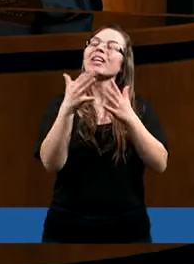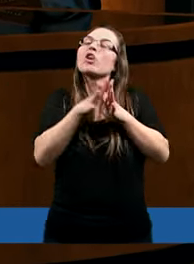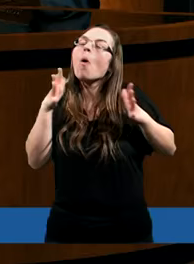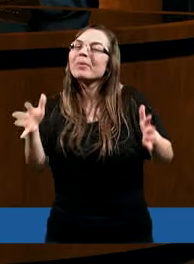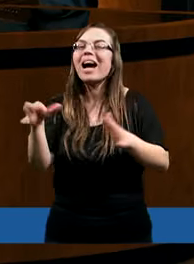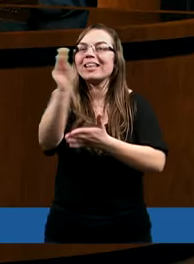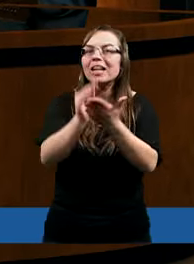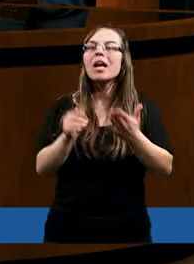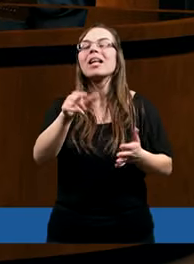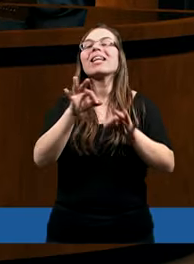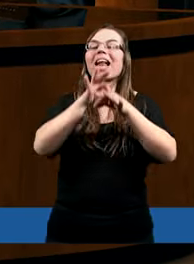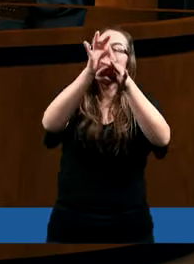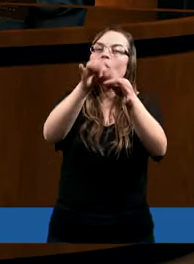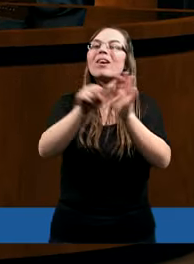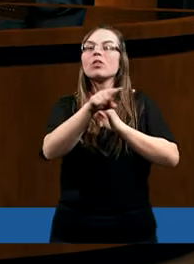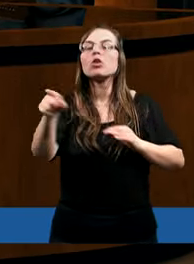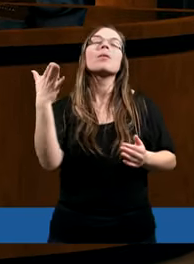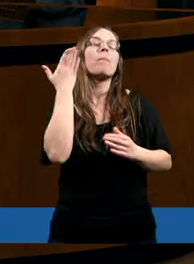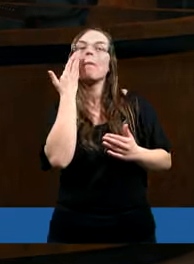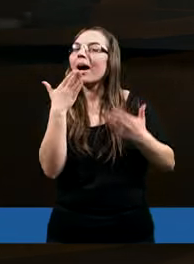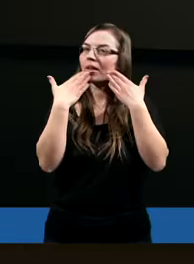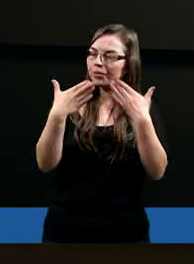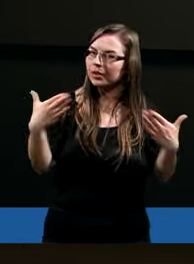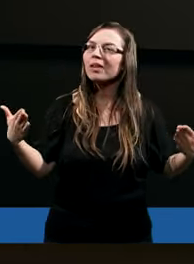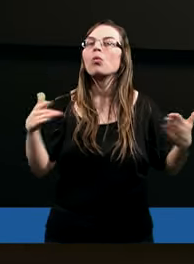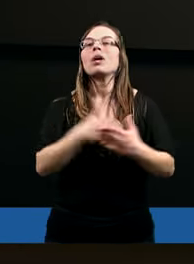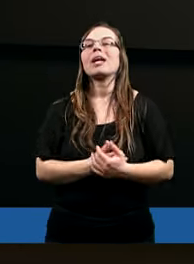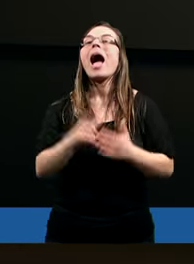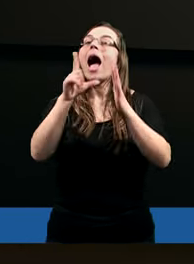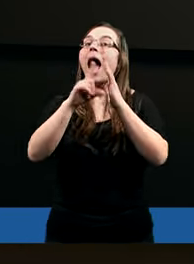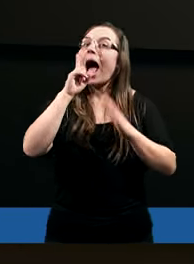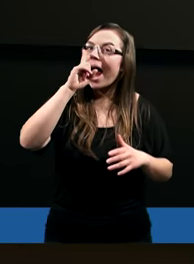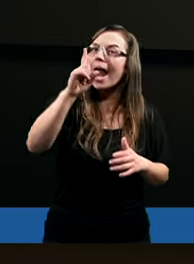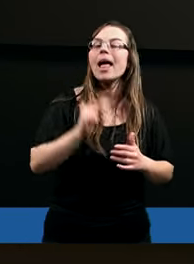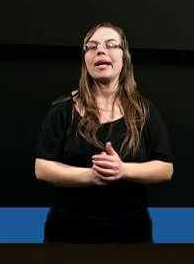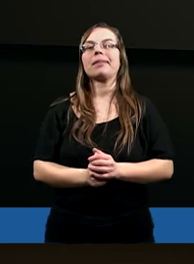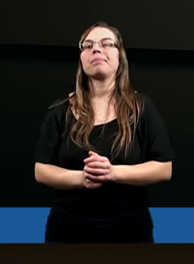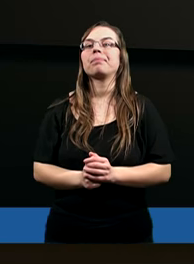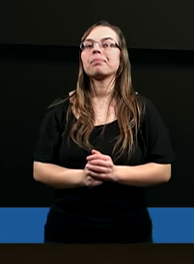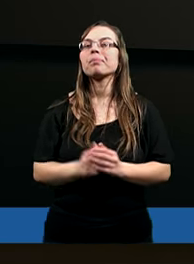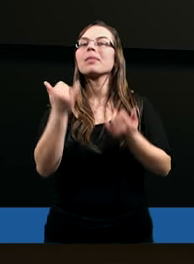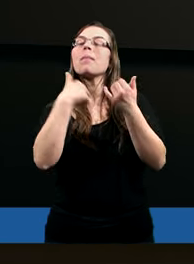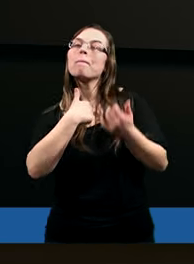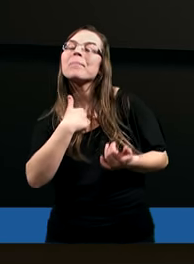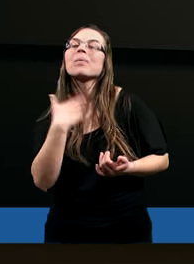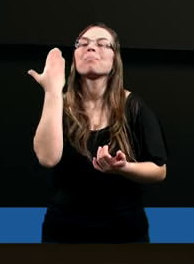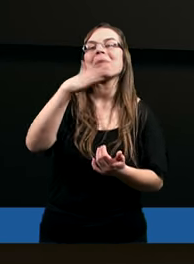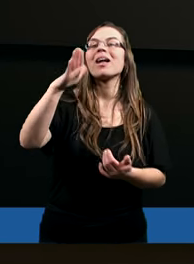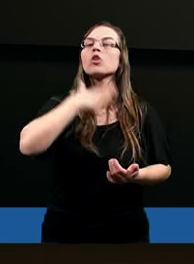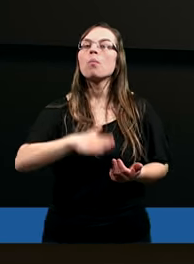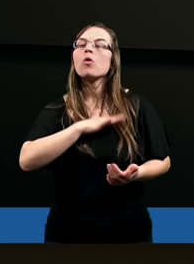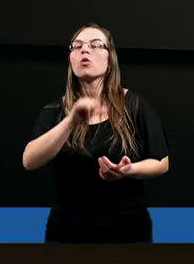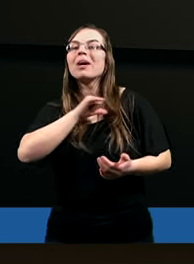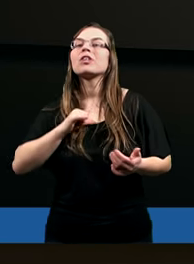być zaprowadzane. Bardzo, bardzo dziękuję. Ale mi podoba się tutaj